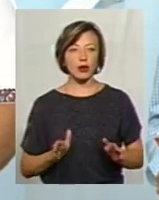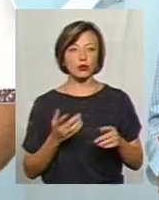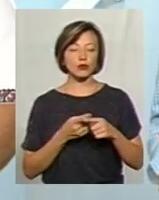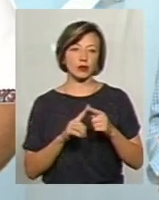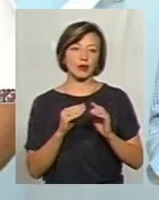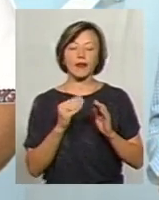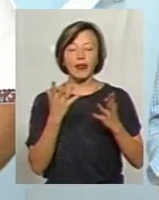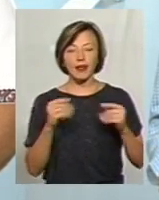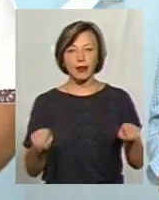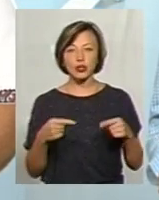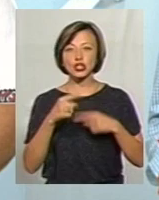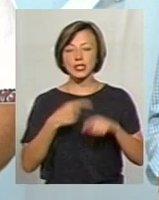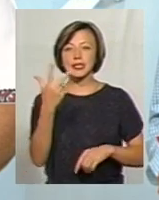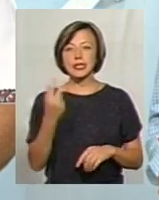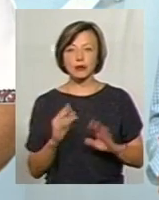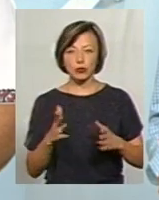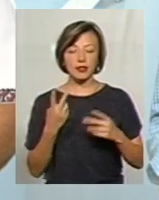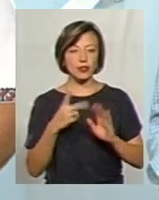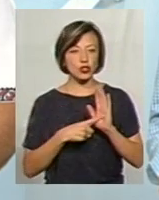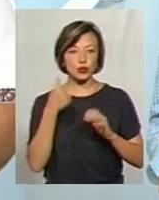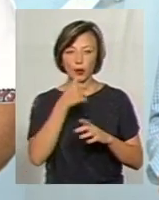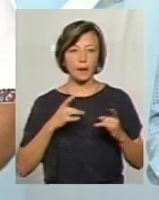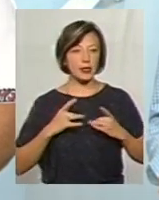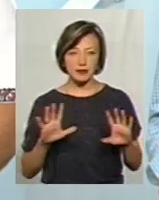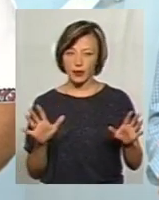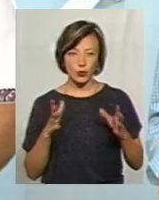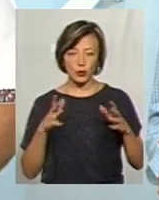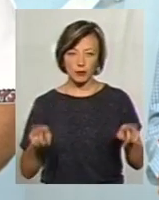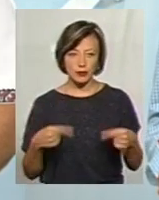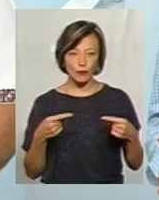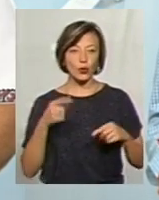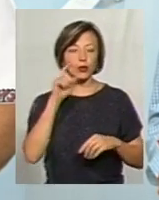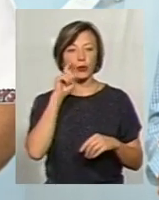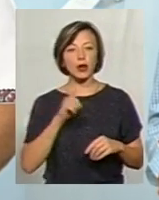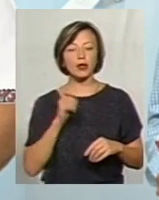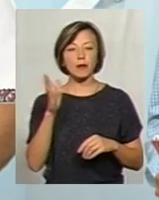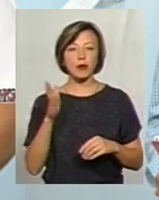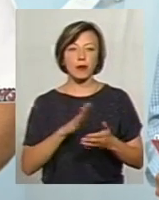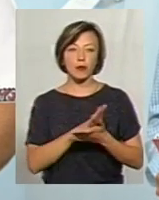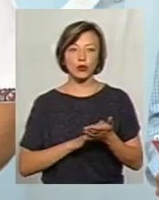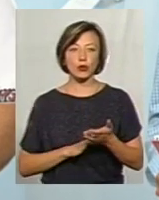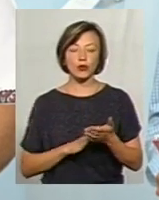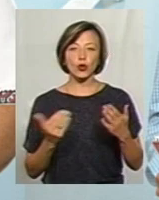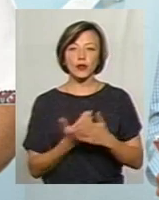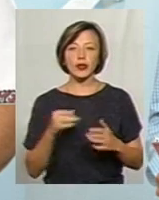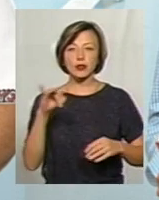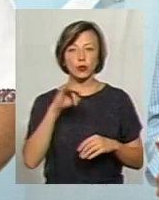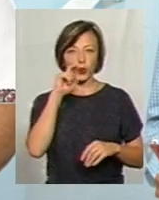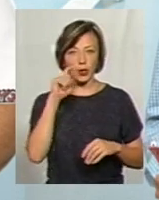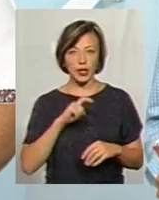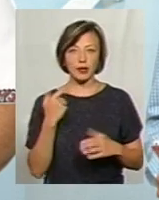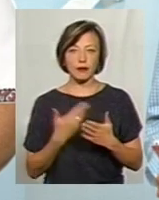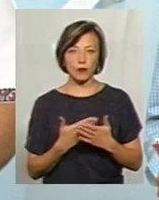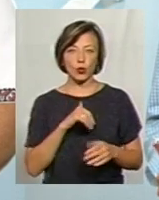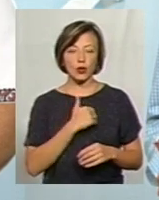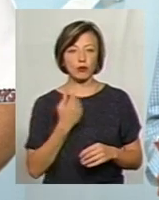констатуємо. Через три дні 26 років буде. Поки що ми не святкуємо іменини. Але попереду продовження все ж таки новітньої історії України. І